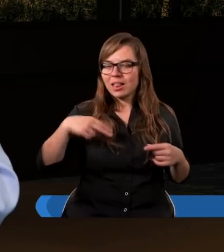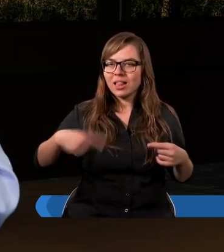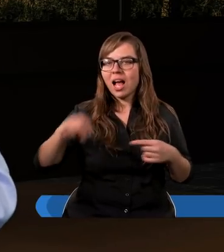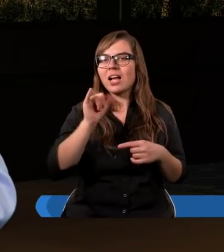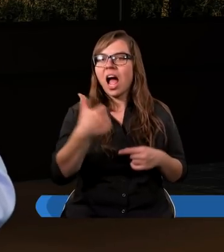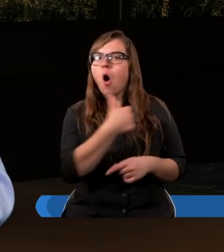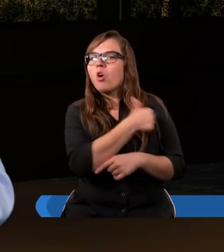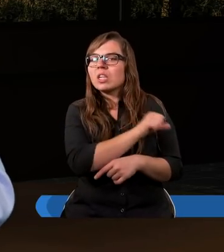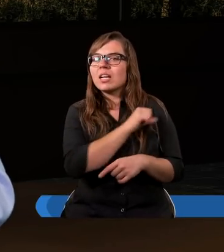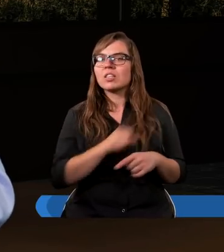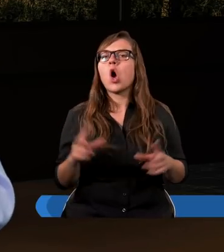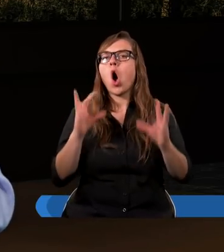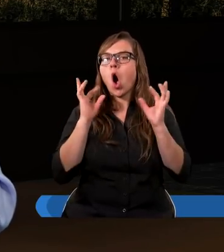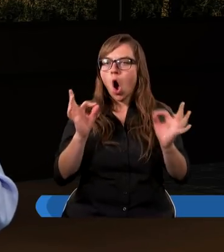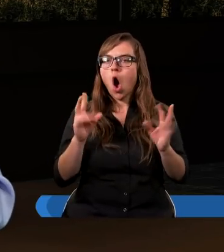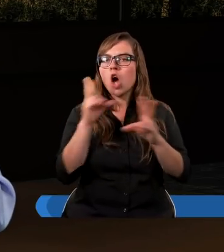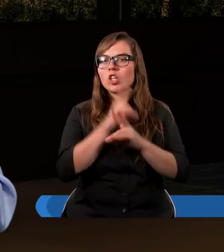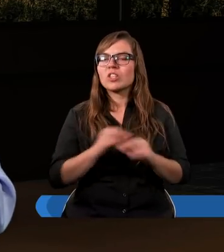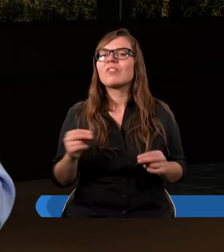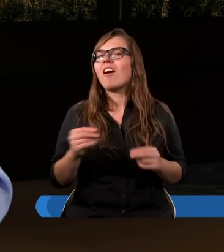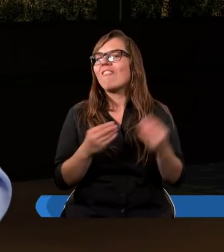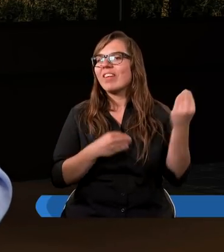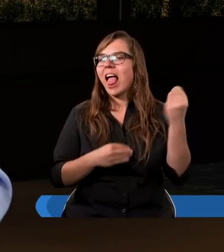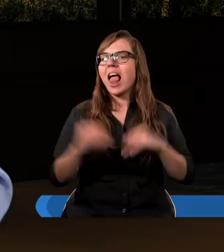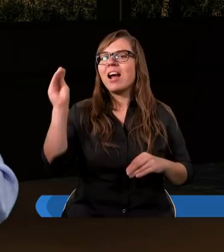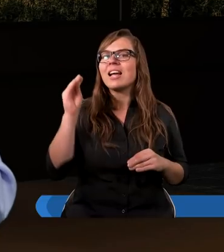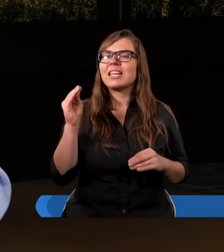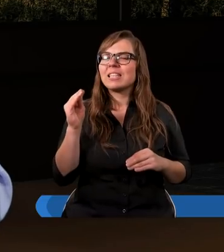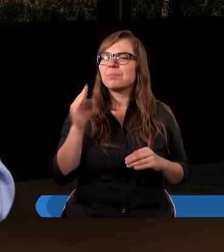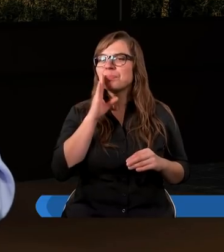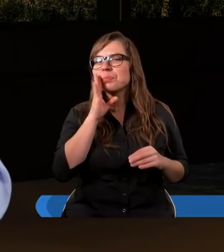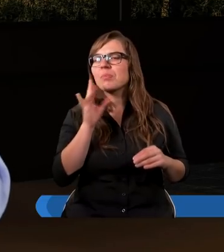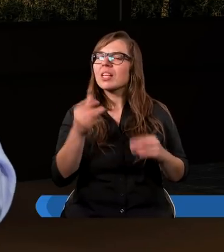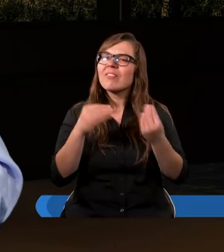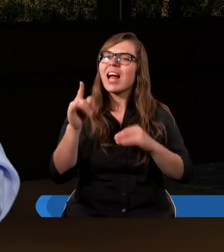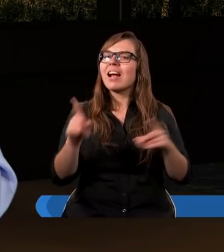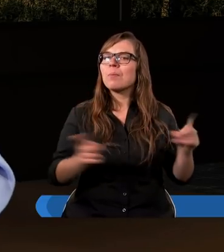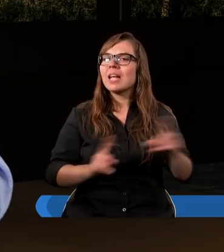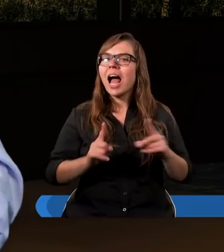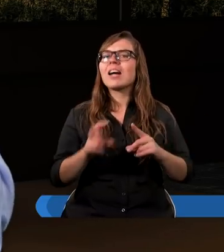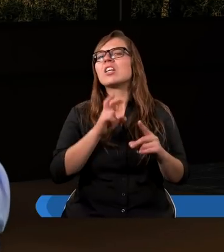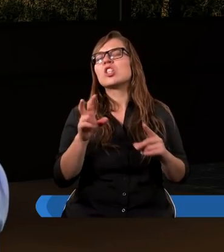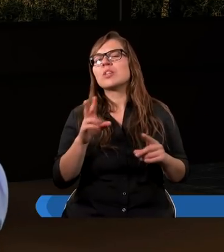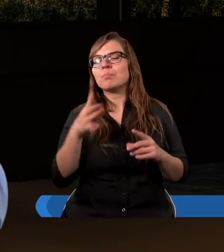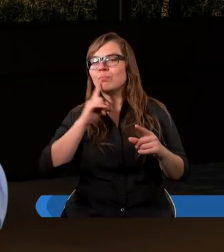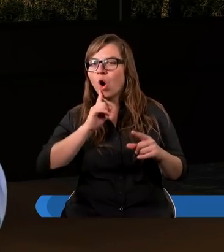chrześcijan, oczywiście wielkim jakimś takim znakiem, czy poselstwem, jak